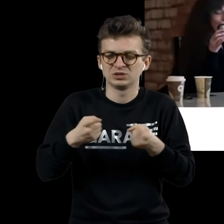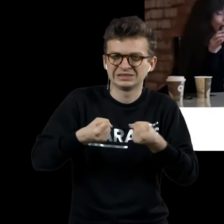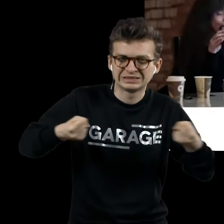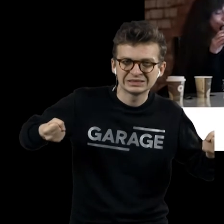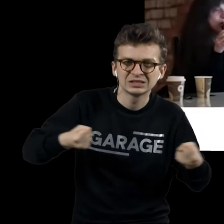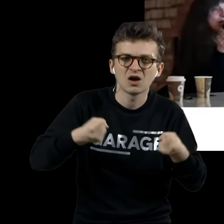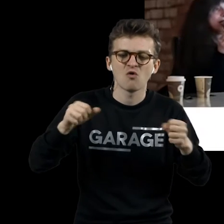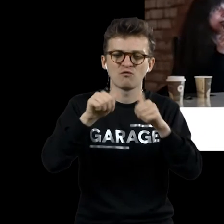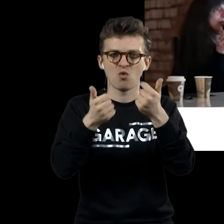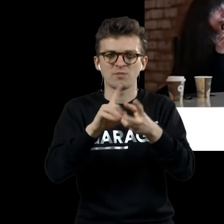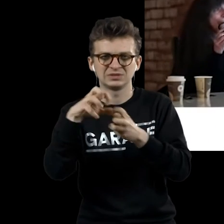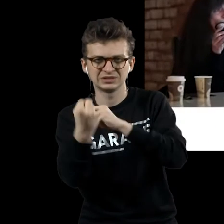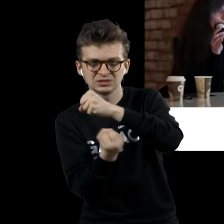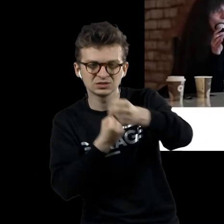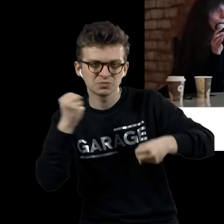может менять форму.